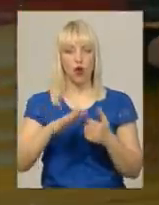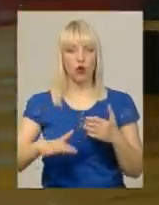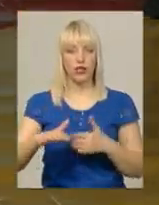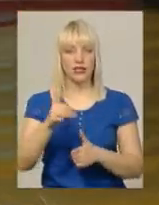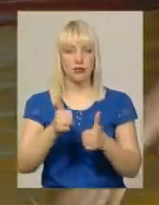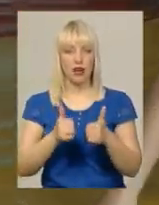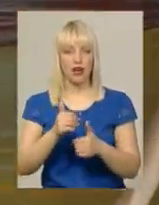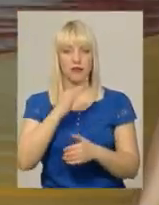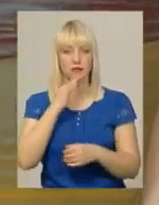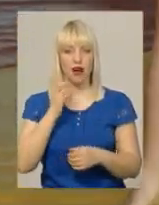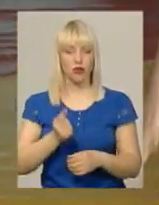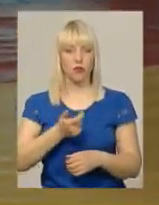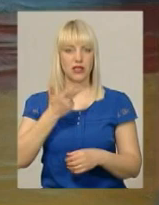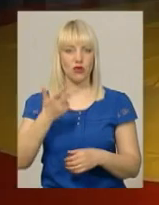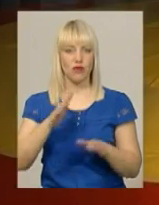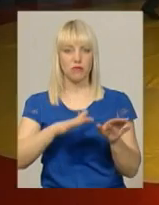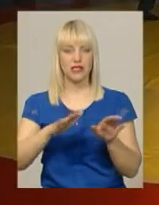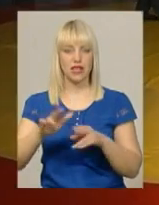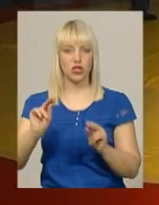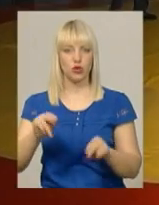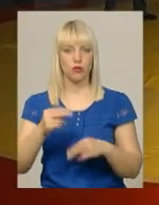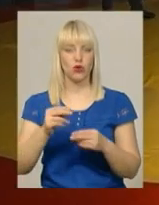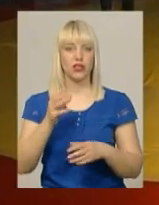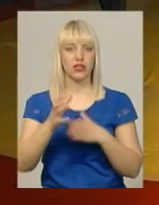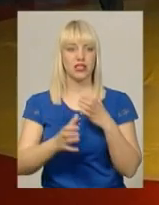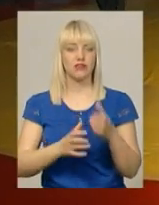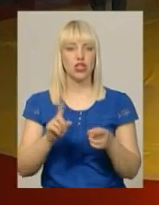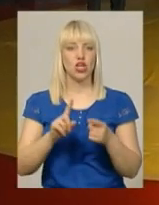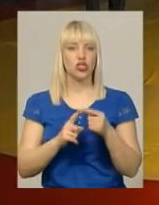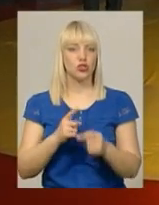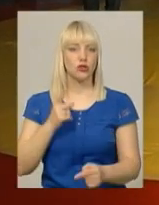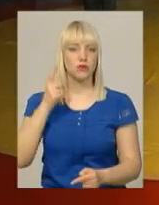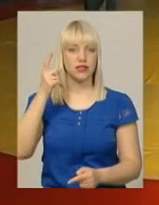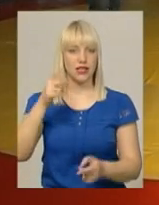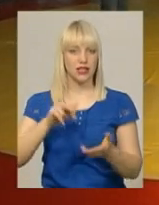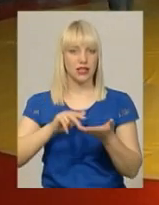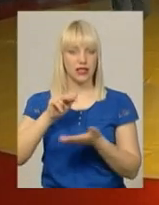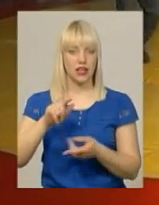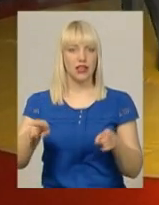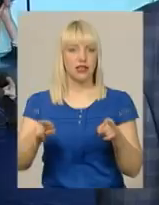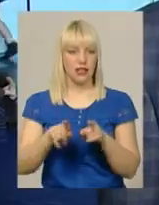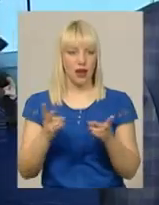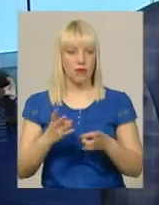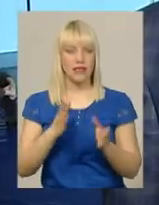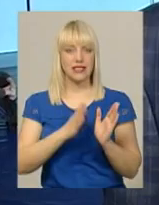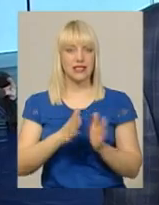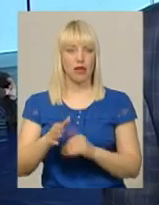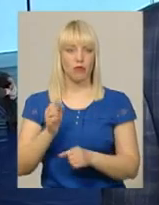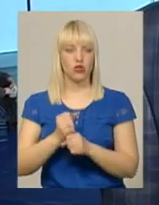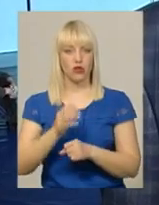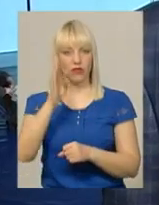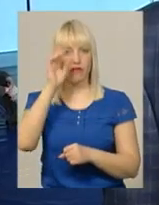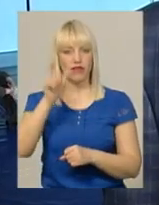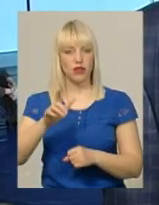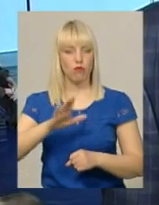неодноразові призові місця на чемпіонатах світу. Щоби зійти на такі спортивні вершини, каже Микола Тарадай, треба системно працювати. Він був трудягом,